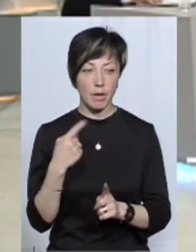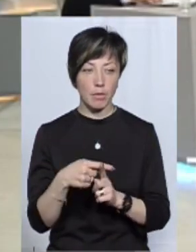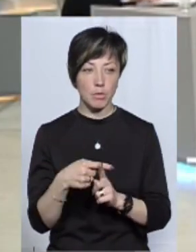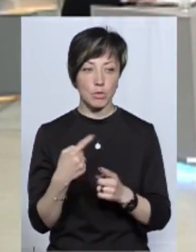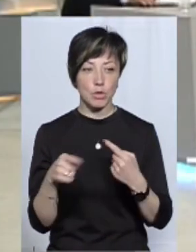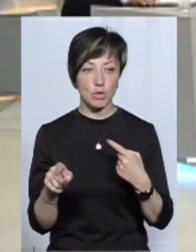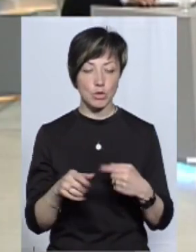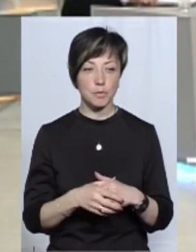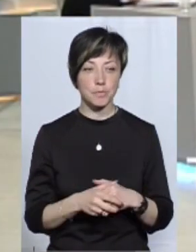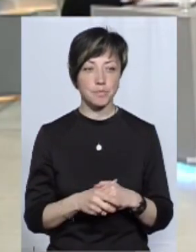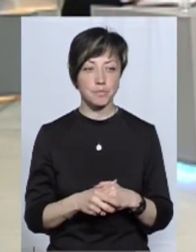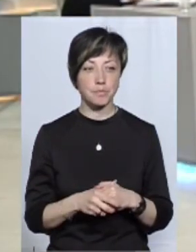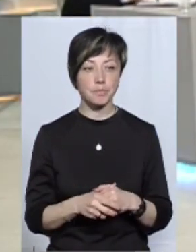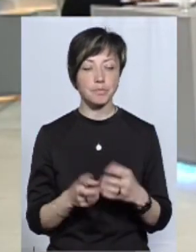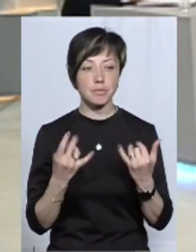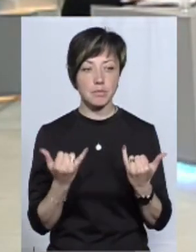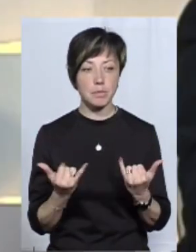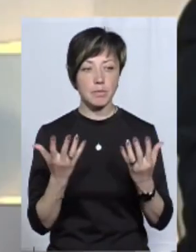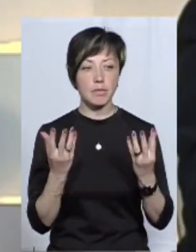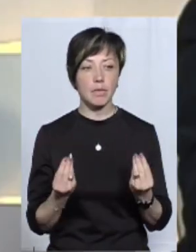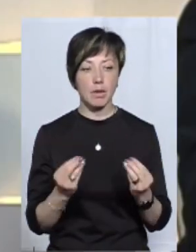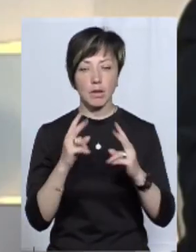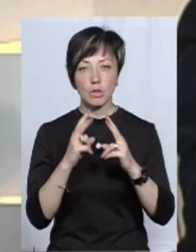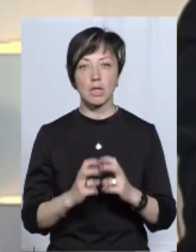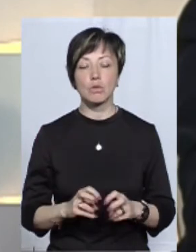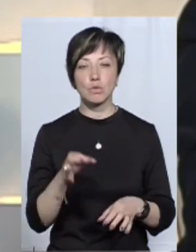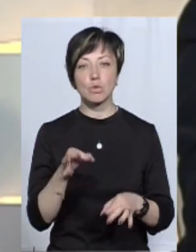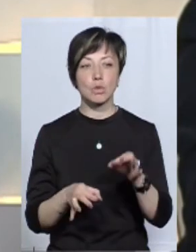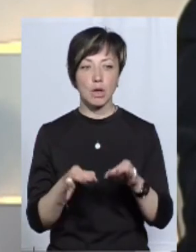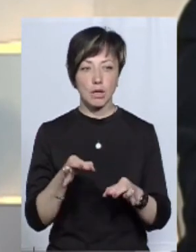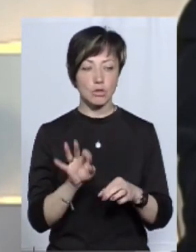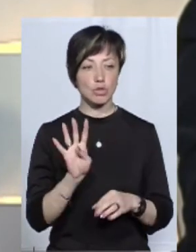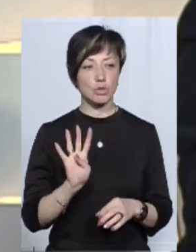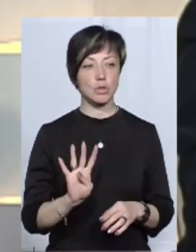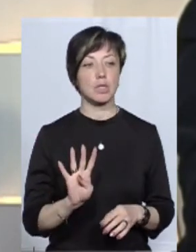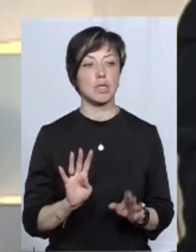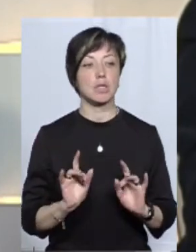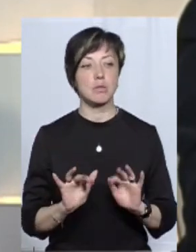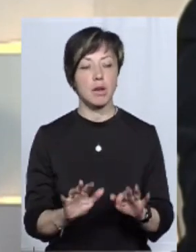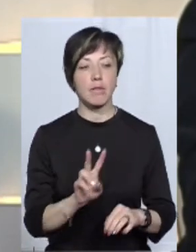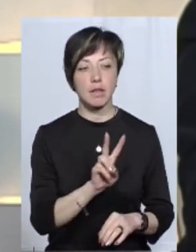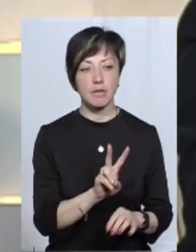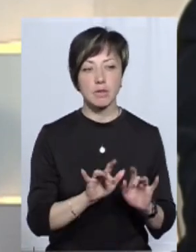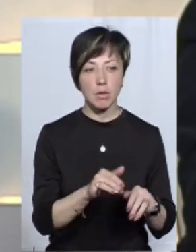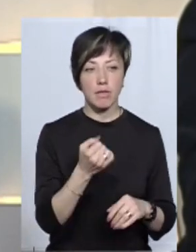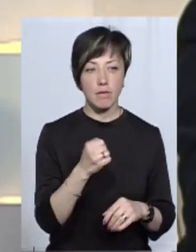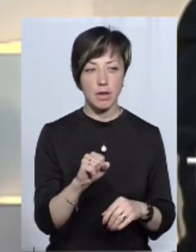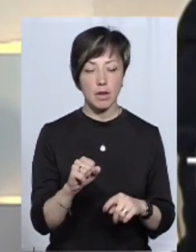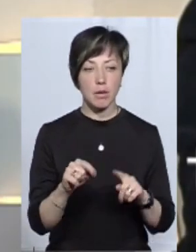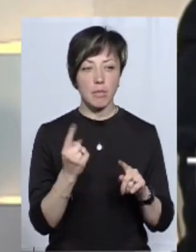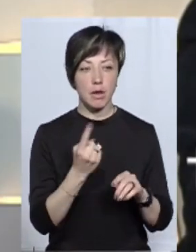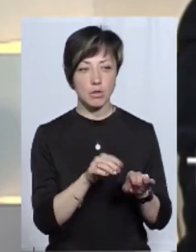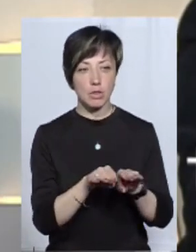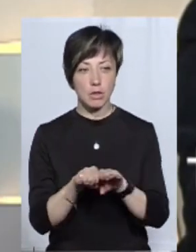інших. Ми на сьогоднішній день розглянуто в судах чотири справи. Дві справи ми виграли першу